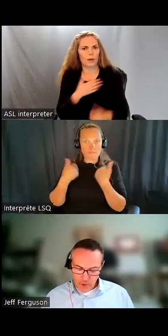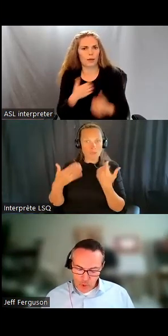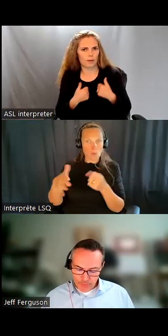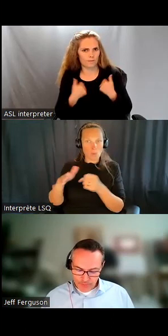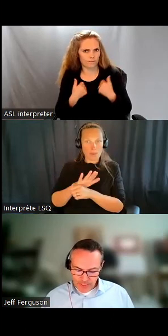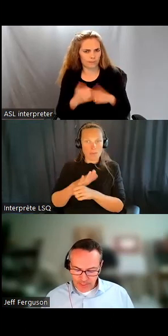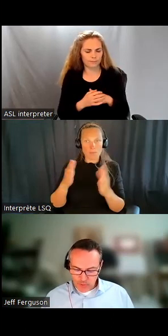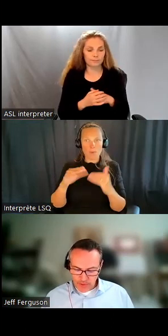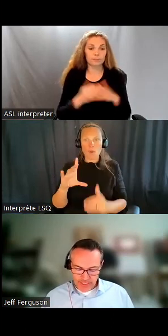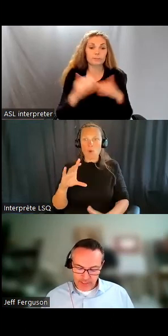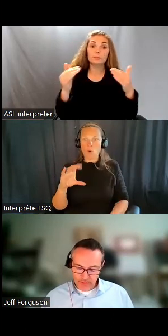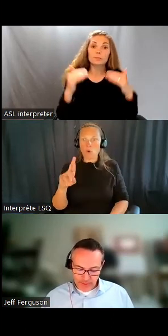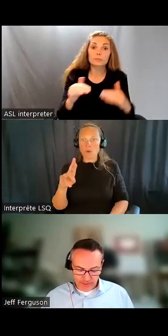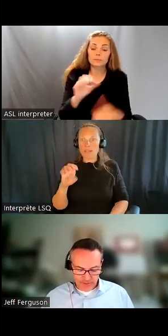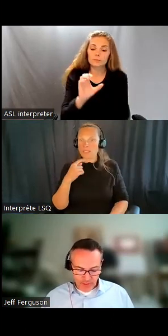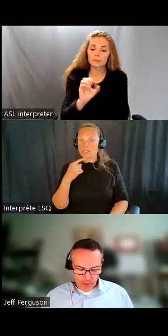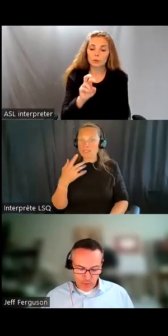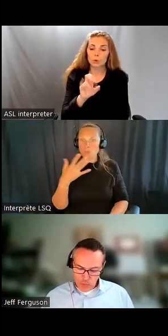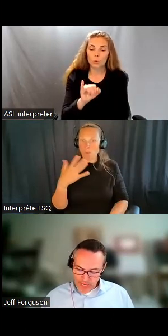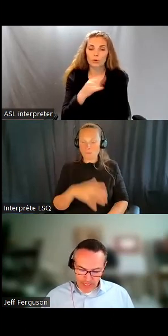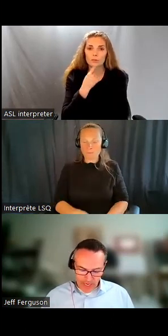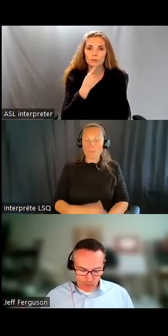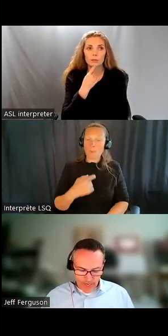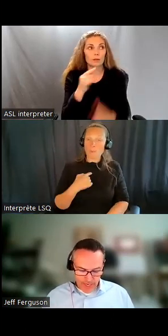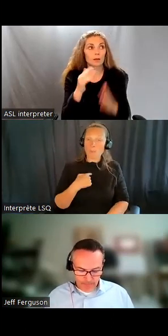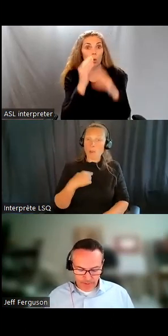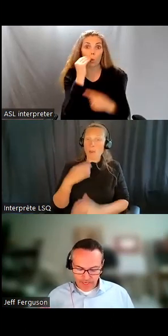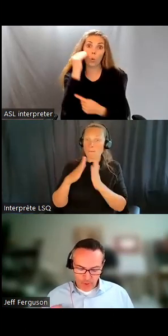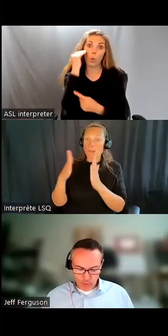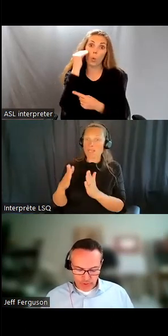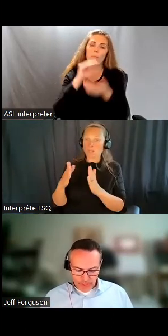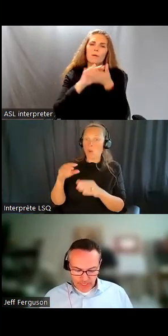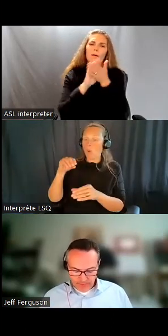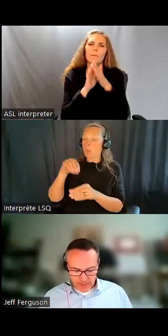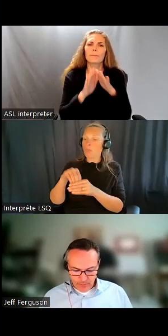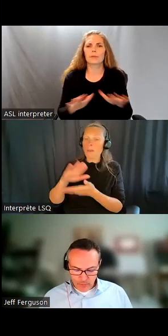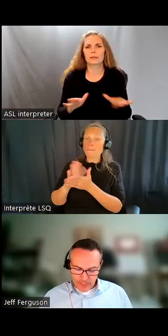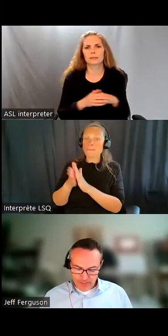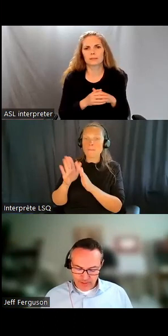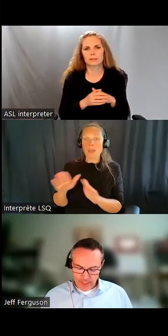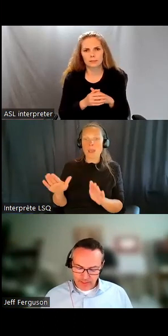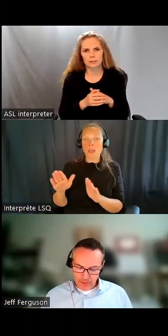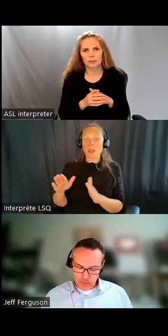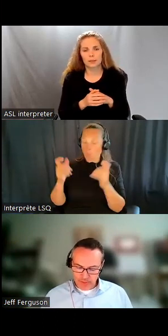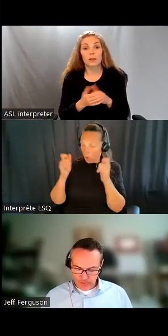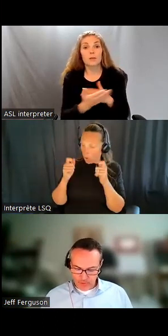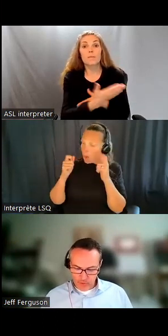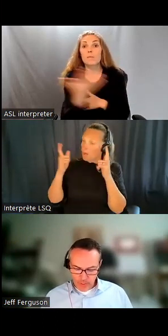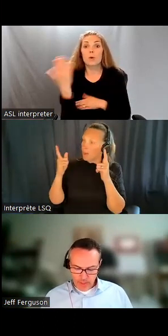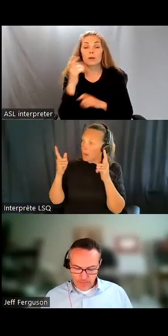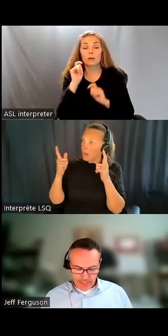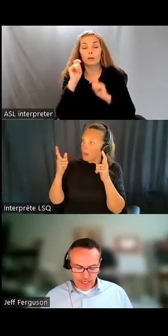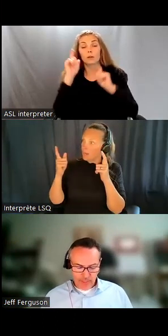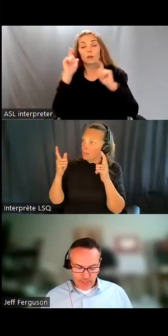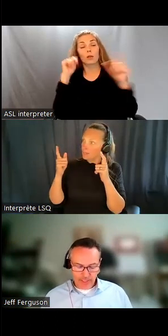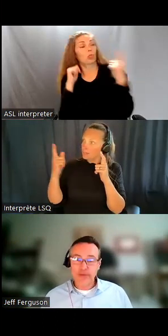Corey décrit une maison comme un endroit où il peut vivre en paix. Quand je me réveille, je n'ai pas quelqu'un qui me